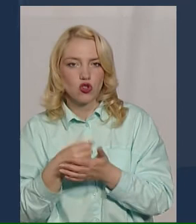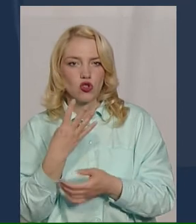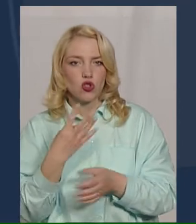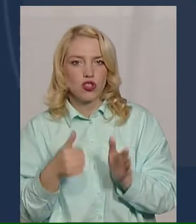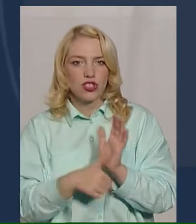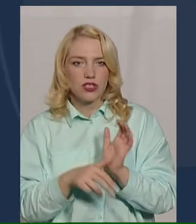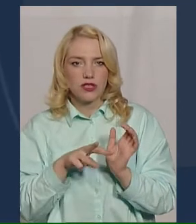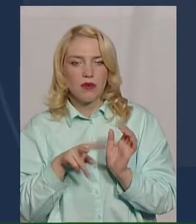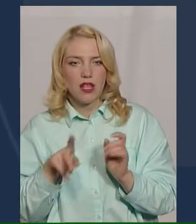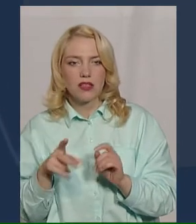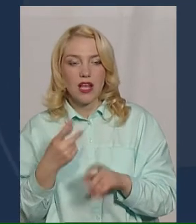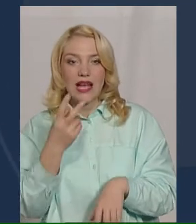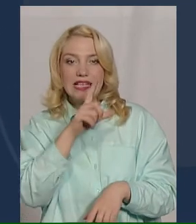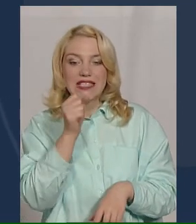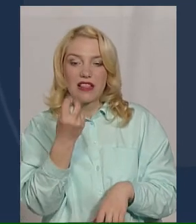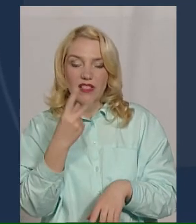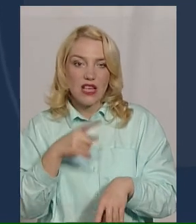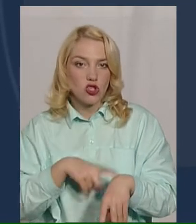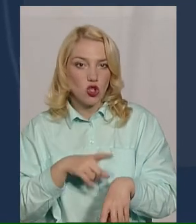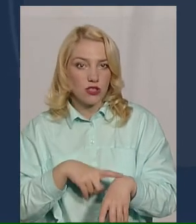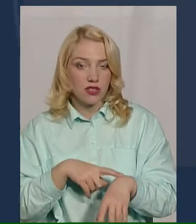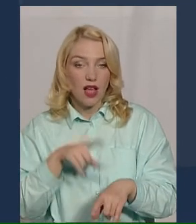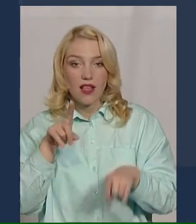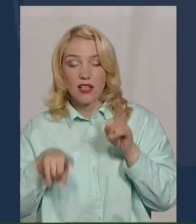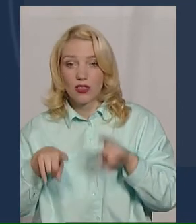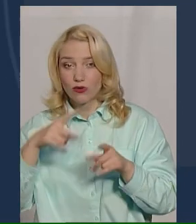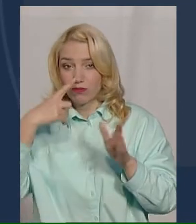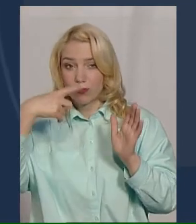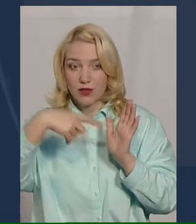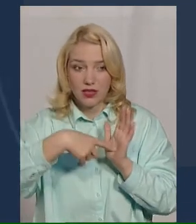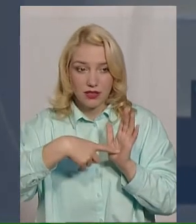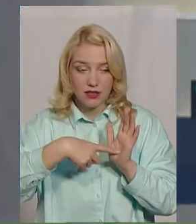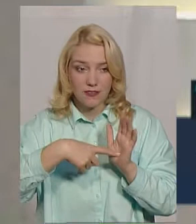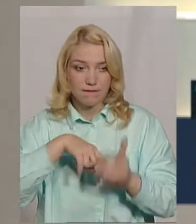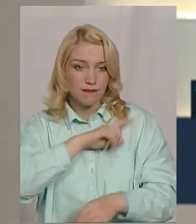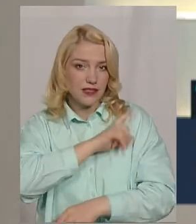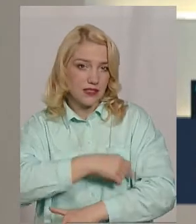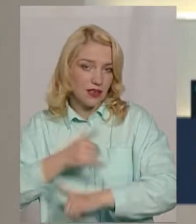міліметрів за 12 годин і менше. Інколи навіть це за одну перегасливість.